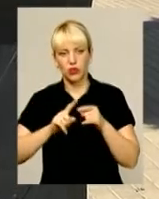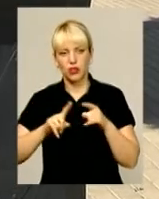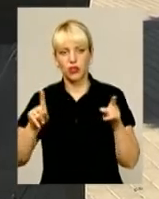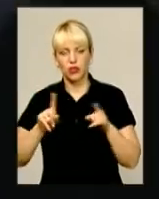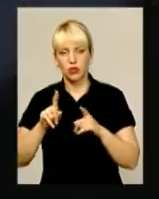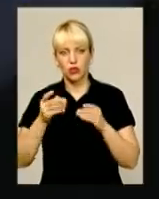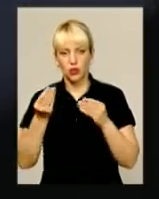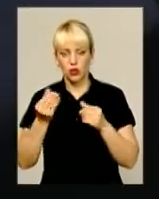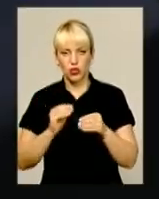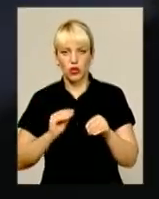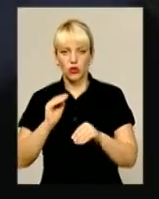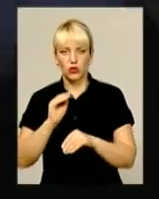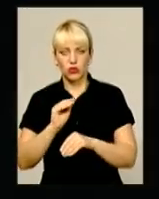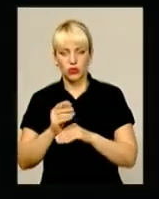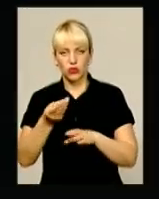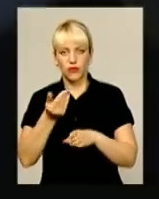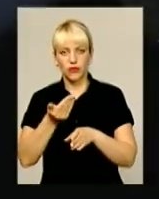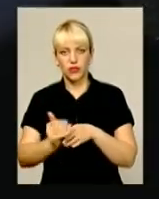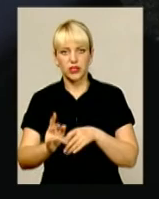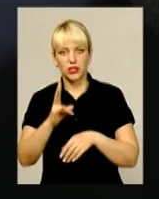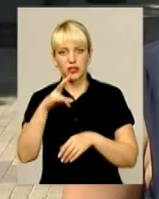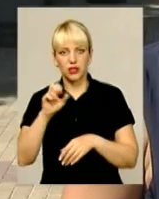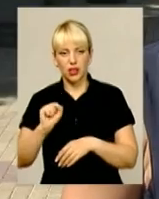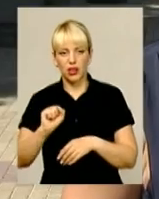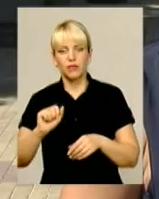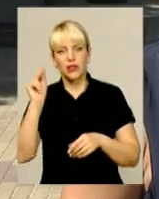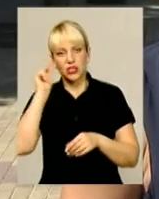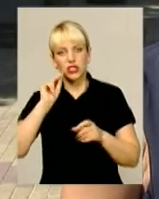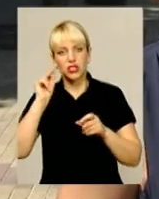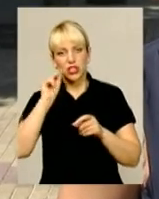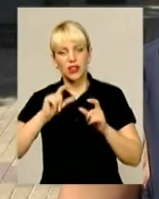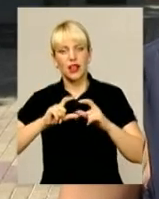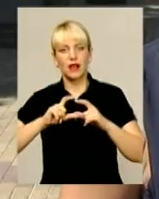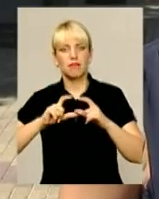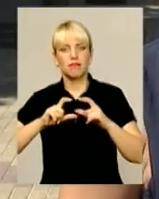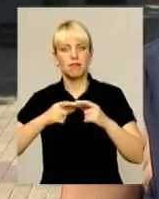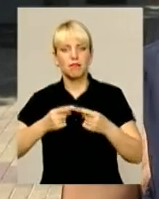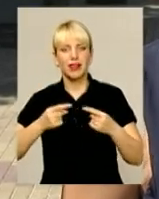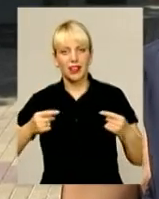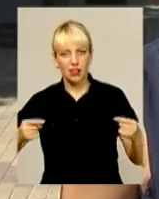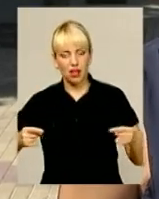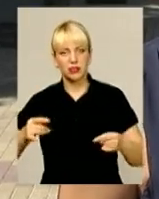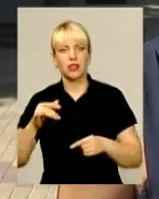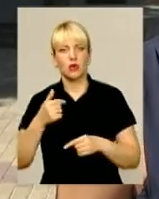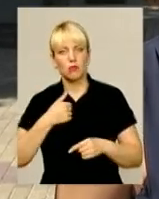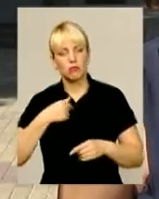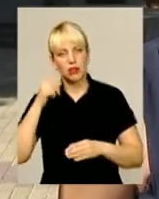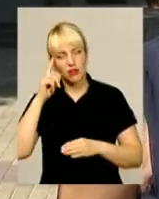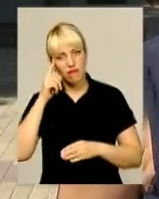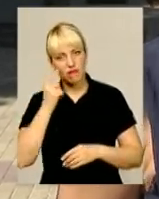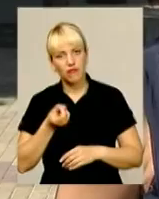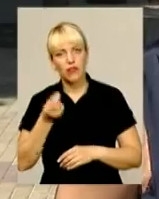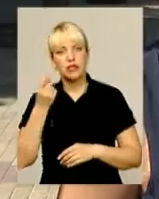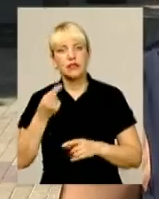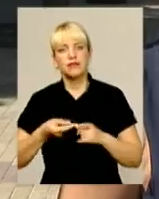додаткові виділені, зокрема і на шкільне приладдя, особисто у мене виникла така думка,